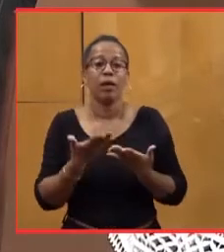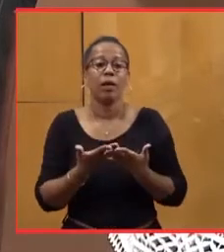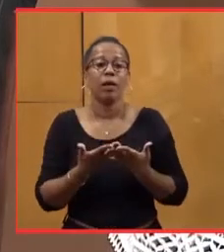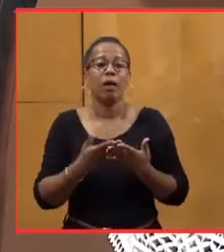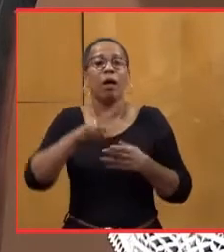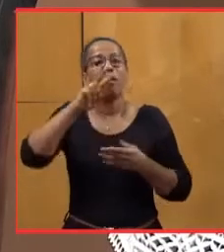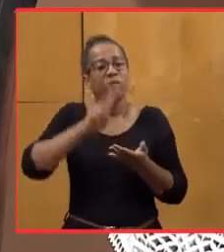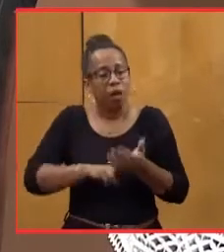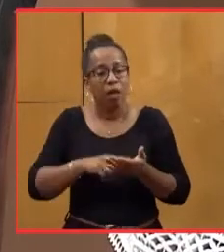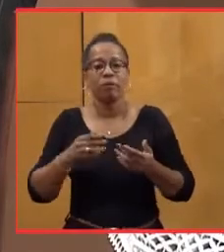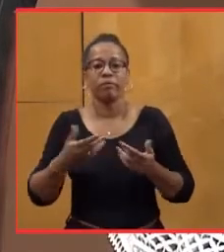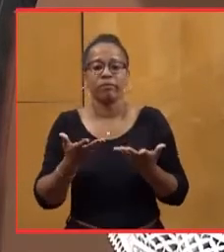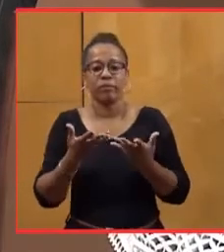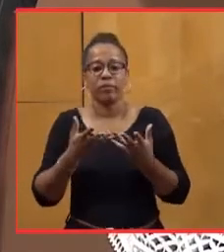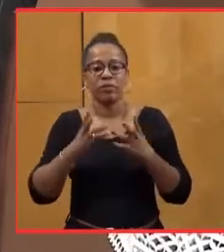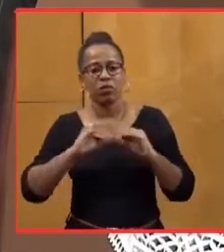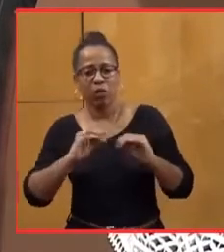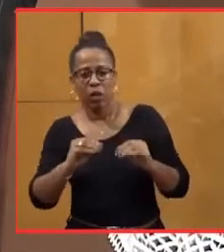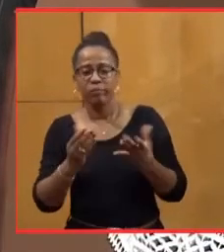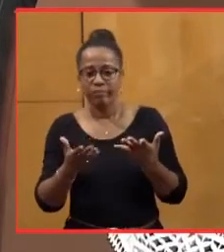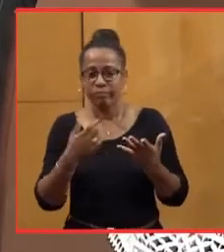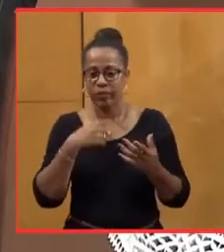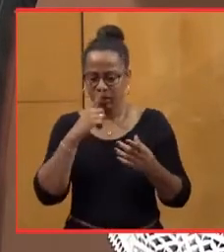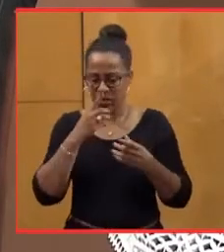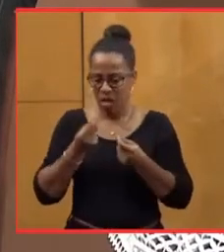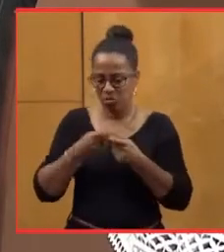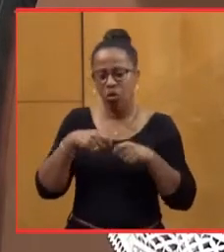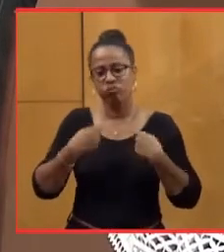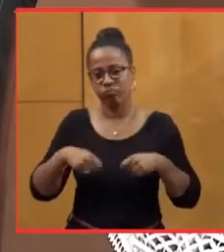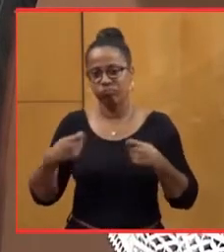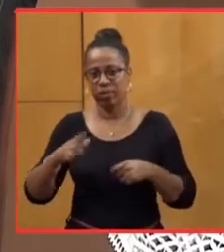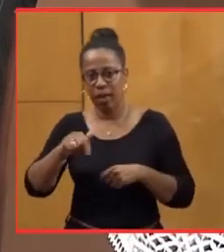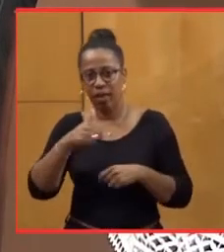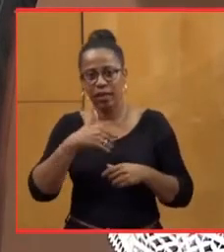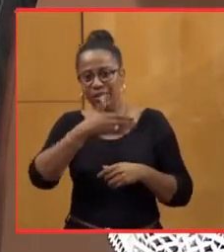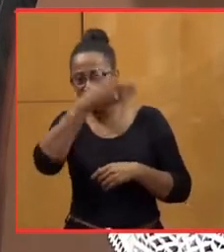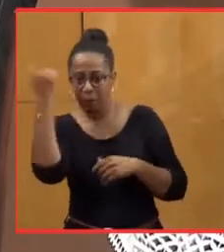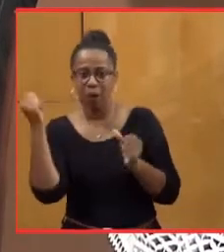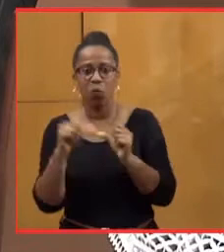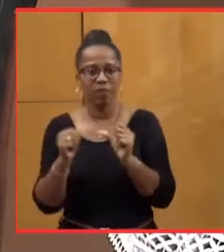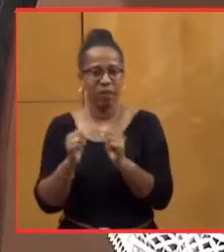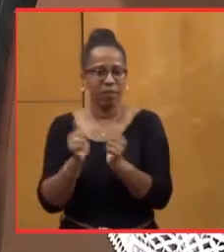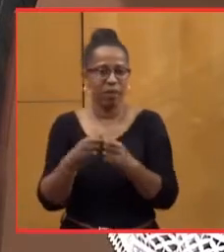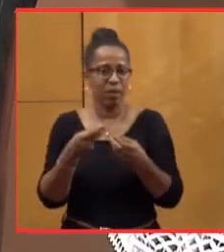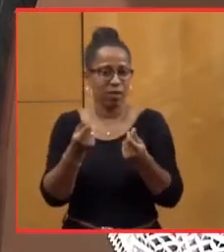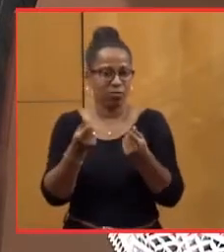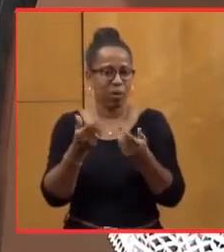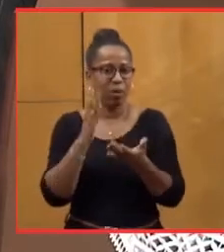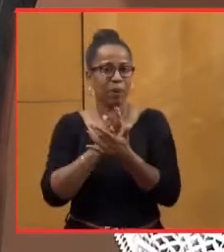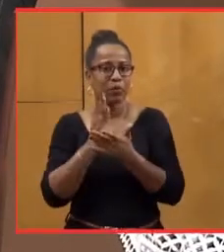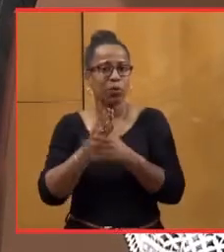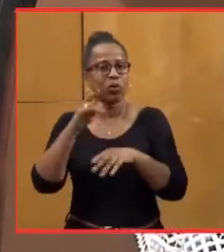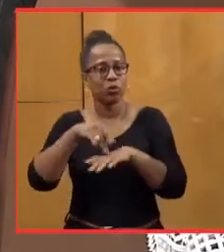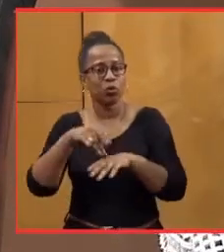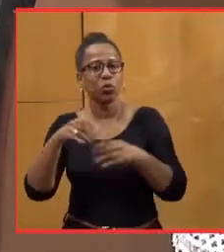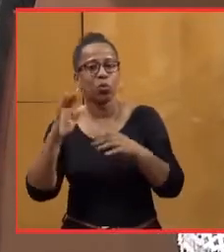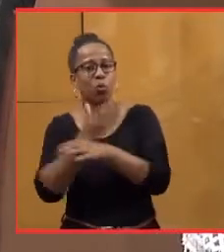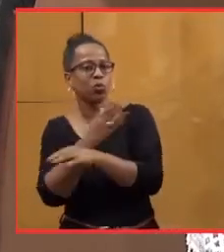réalité, vous avez beaucoup d'argent et vous ne savez pas quoi en faire parce que vous n'avez pas de projet.